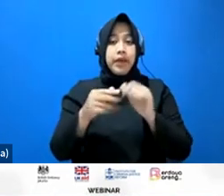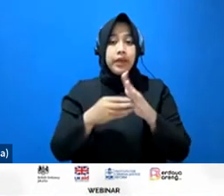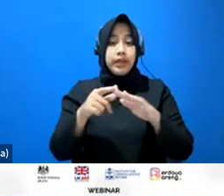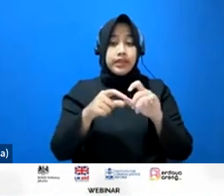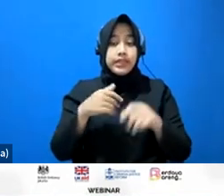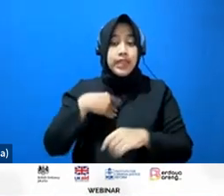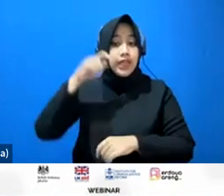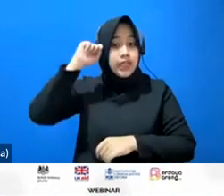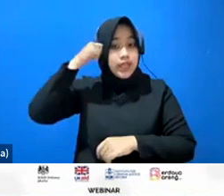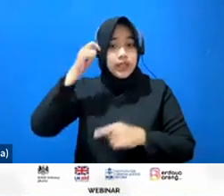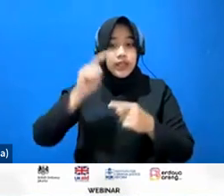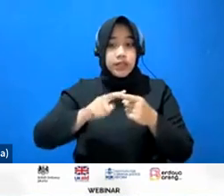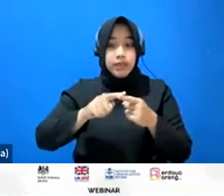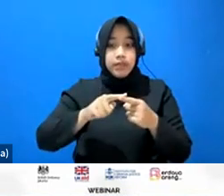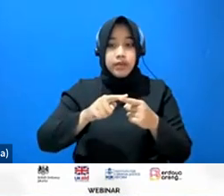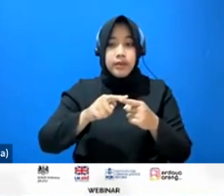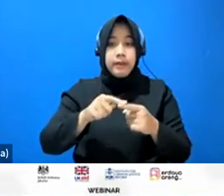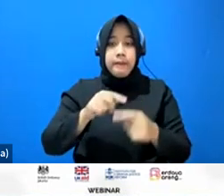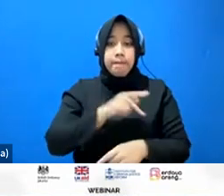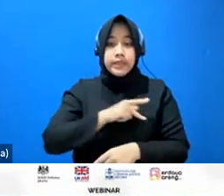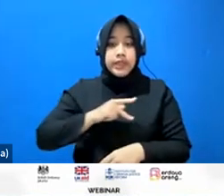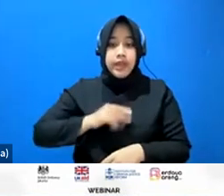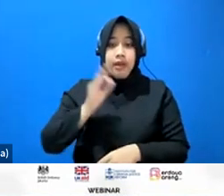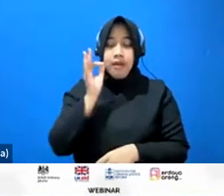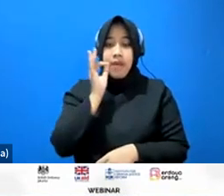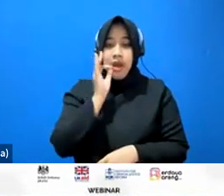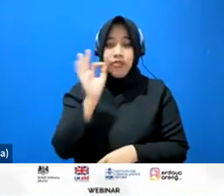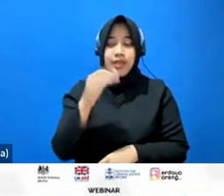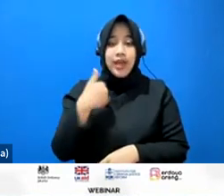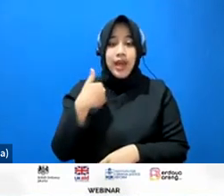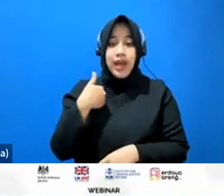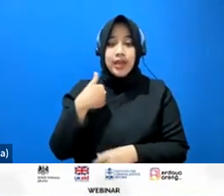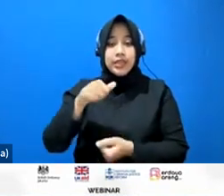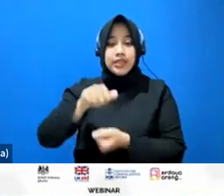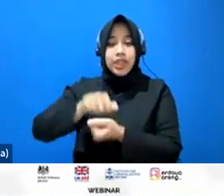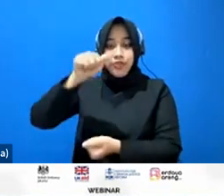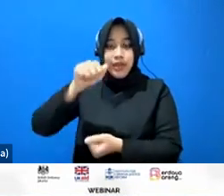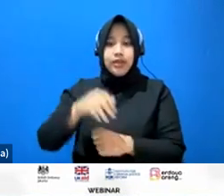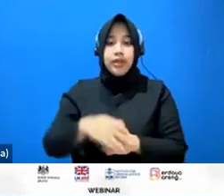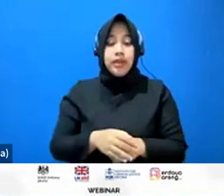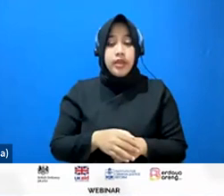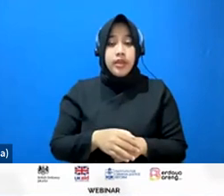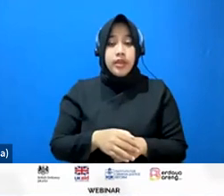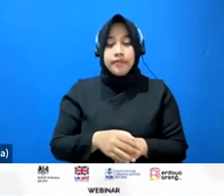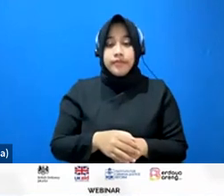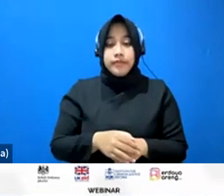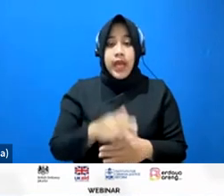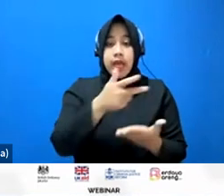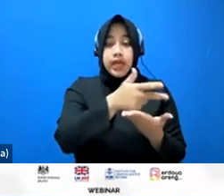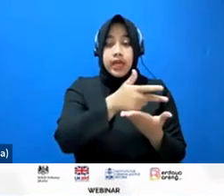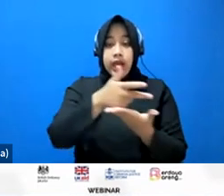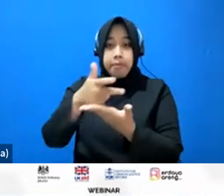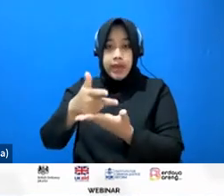kepada para peserta untuk sertifikat kami mohon maaf tidak menyediakan untuk acara ini dan siaran ulang dari acara webinar ini juga kami